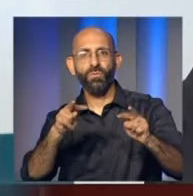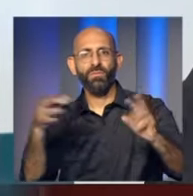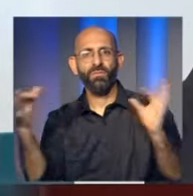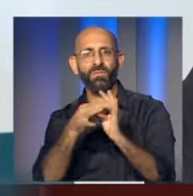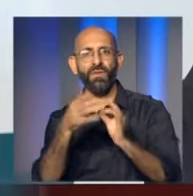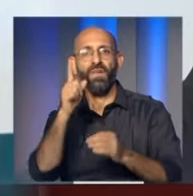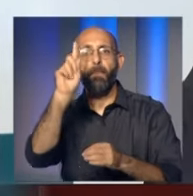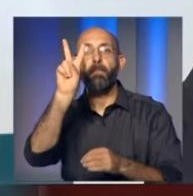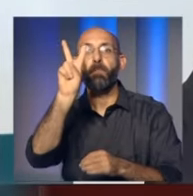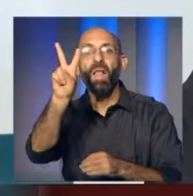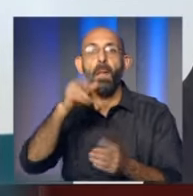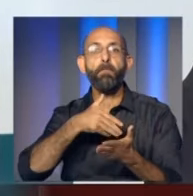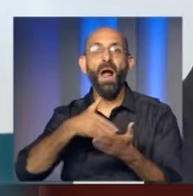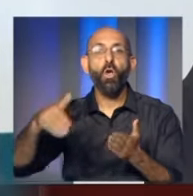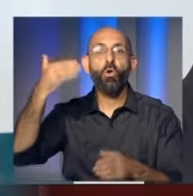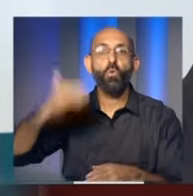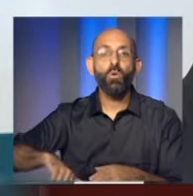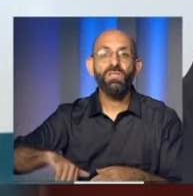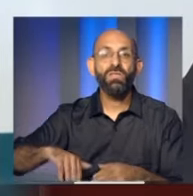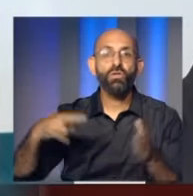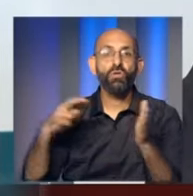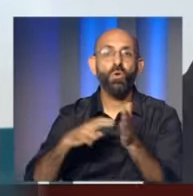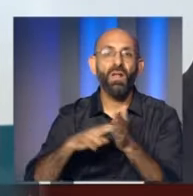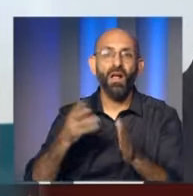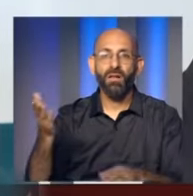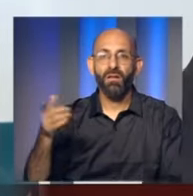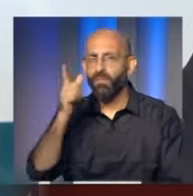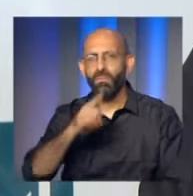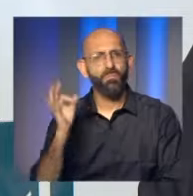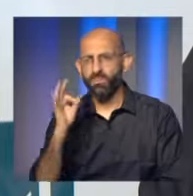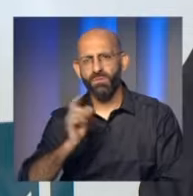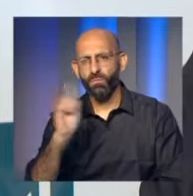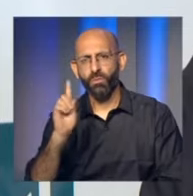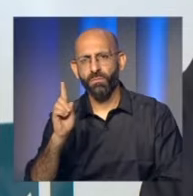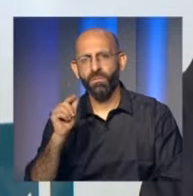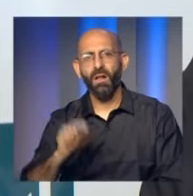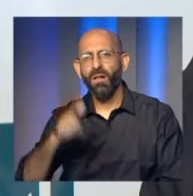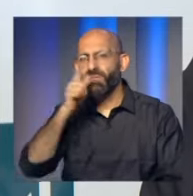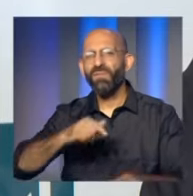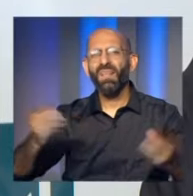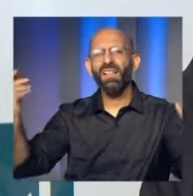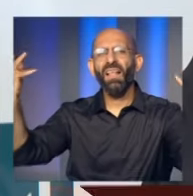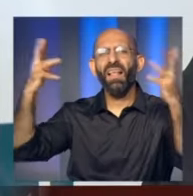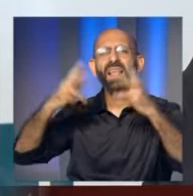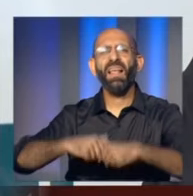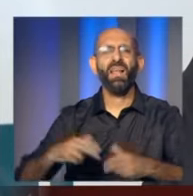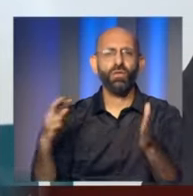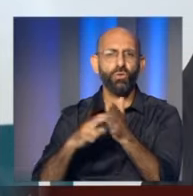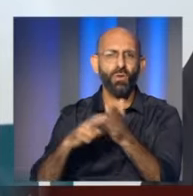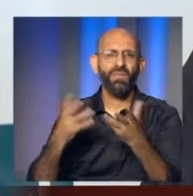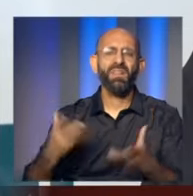ملزمين أن نبكي المليونين ونصف في لبنان مش مزبوط نحن ما فينا نبكي هذا العدد الكبير من